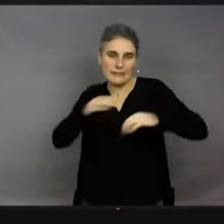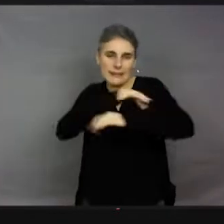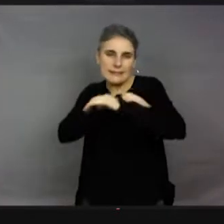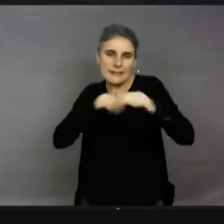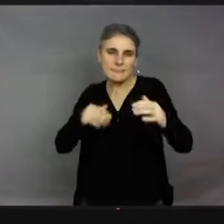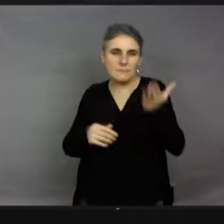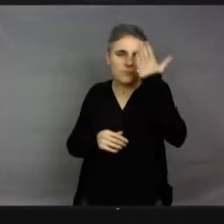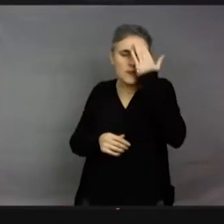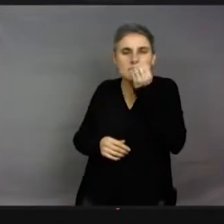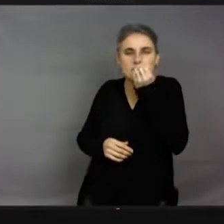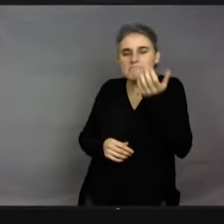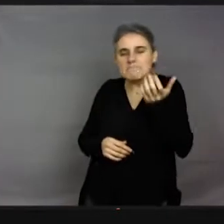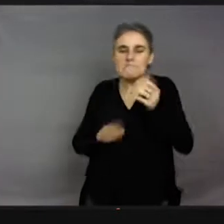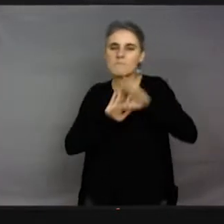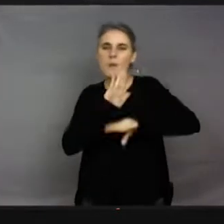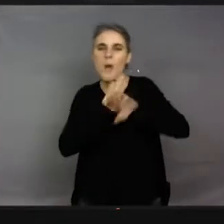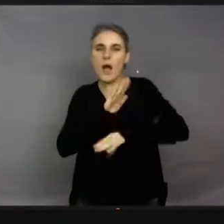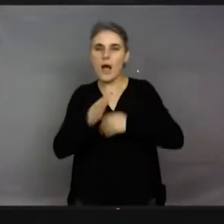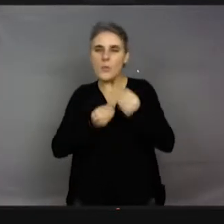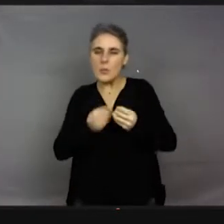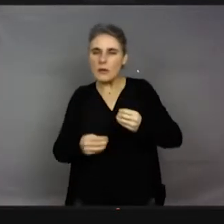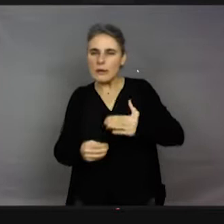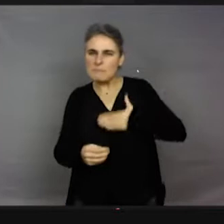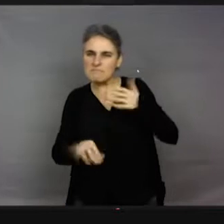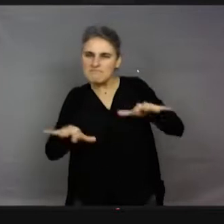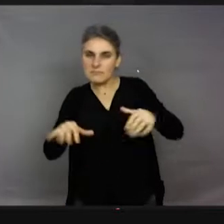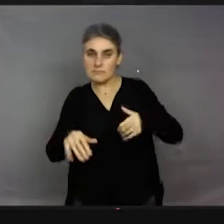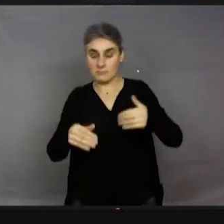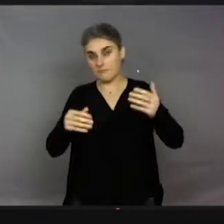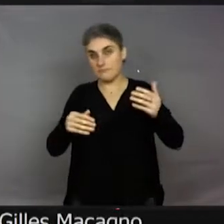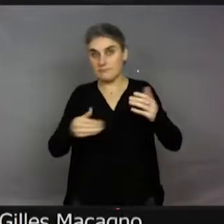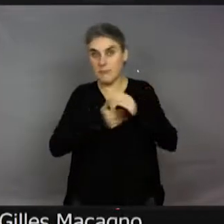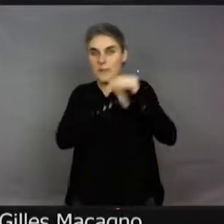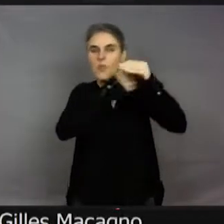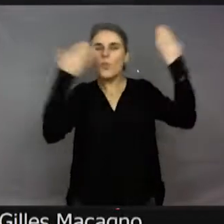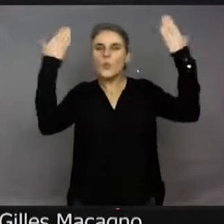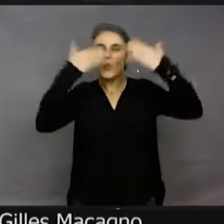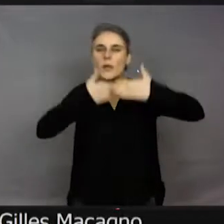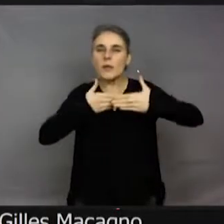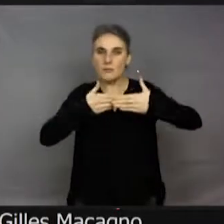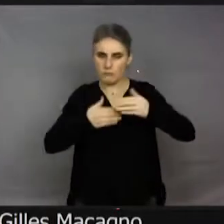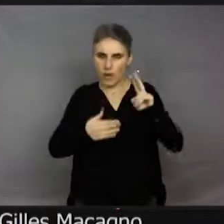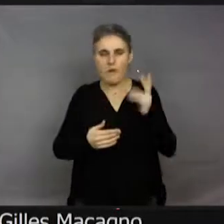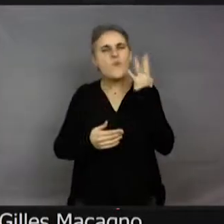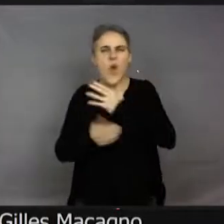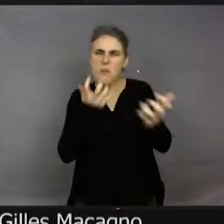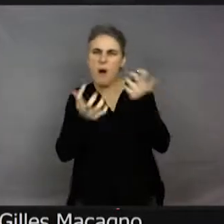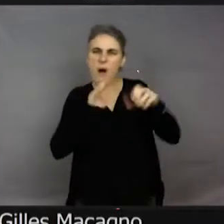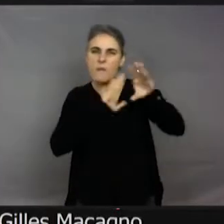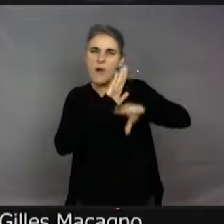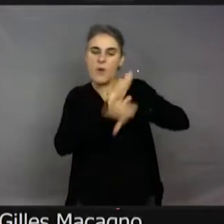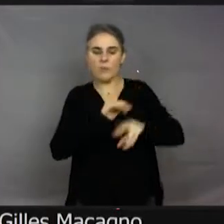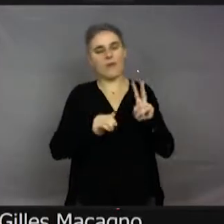moins colorés en apparence, les papillons de nuit, même si en fait, quand on regarde les papillons de nuit de près, il y a plein, plein, plein de couleurs, c'est incroyablement varié.